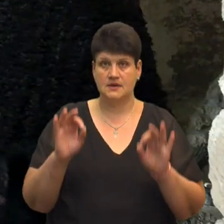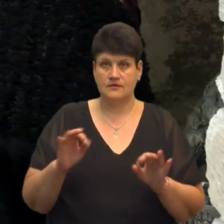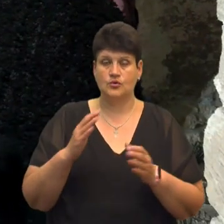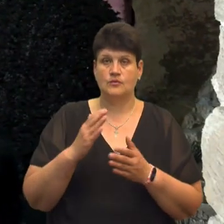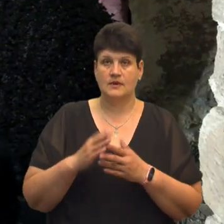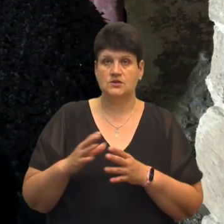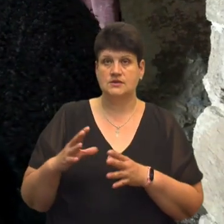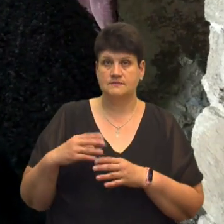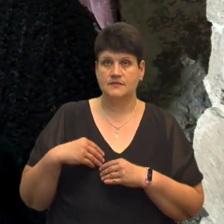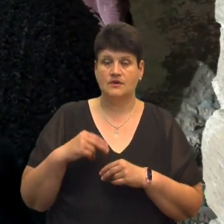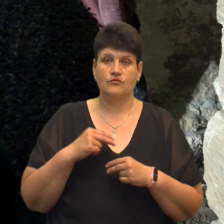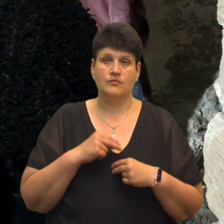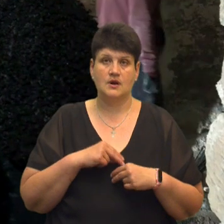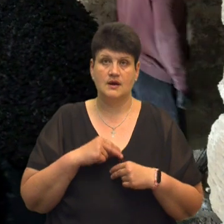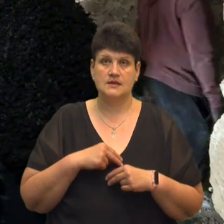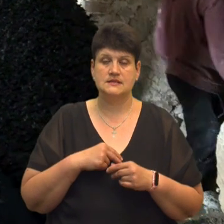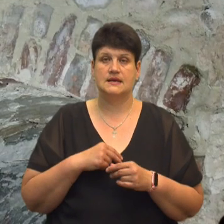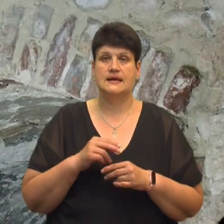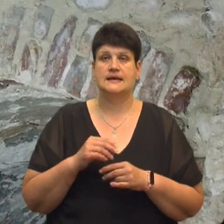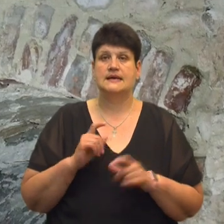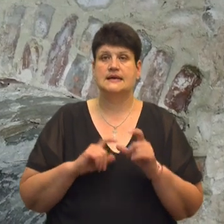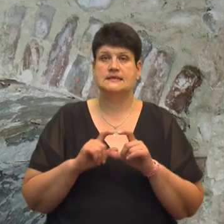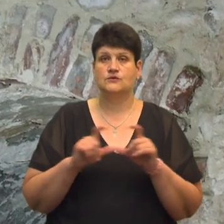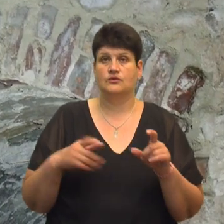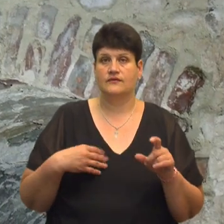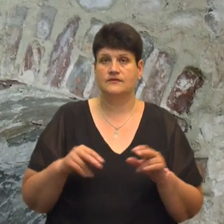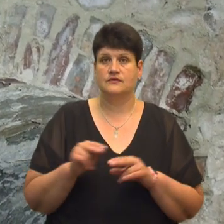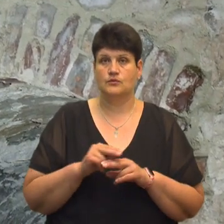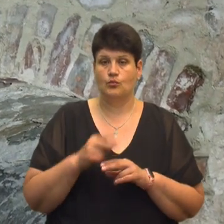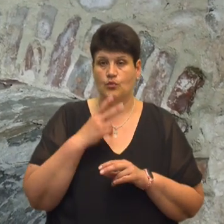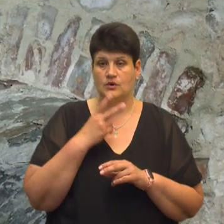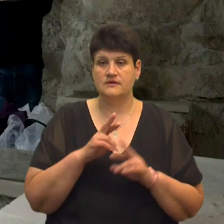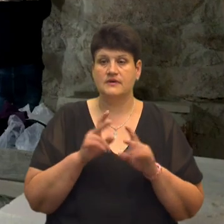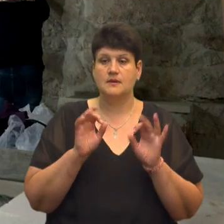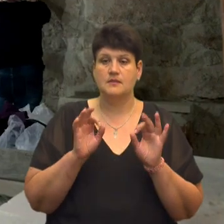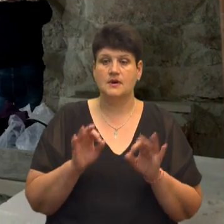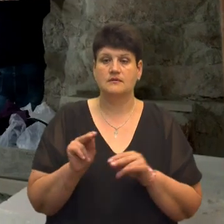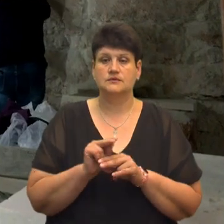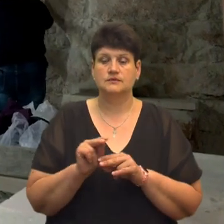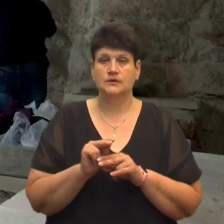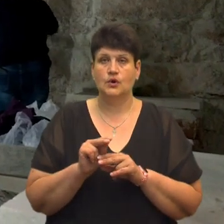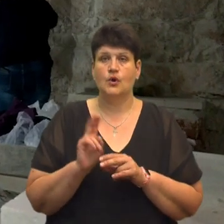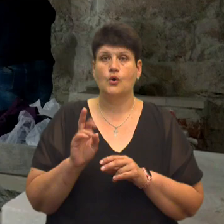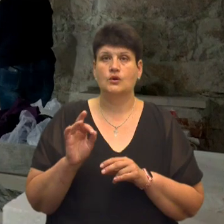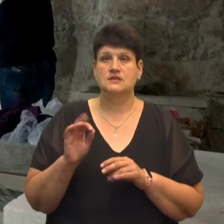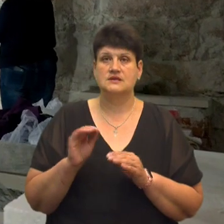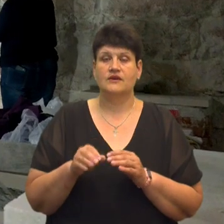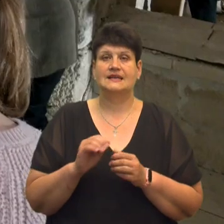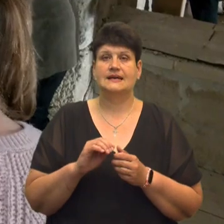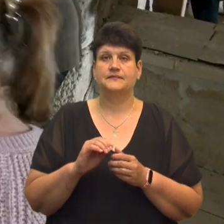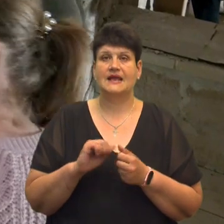співпрацю з інститутом реставрації львівським. Реставратор показав, як правильно реставрувати, консервувати ті стіни, цей камінь.